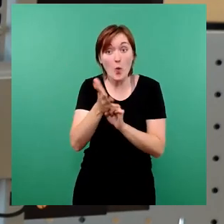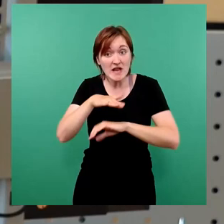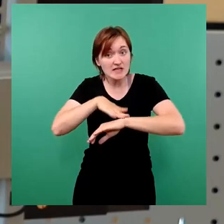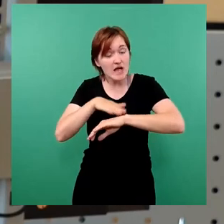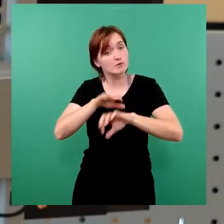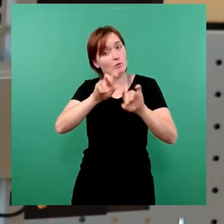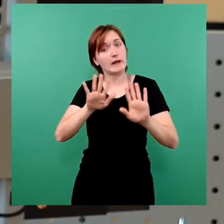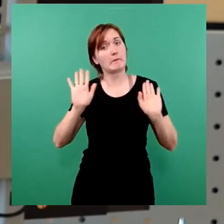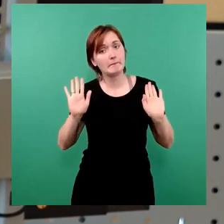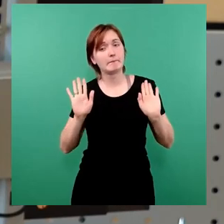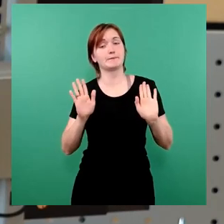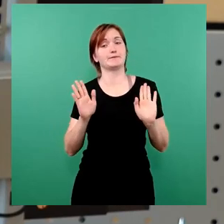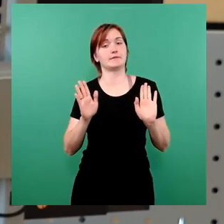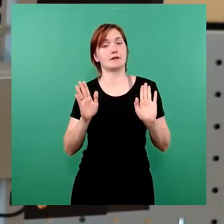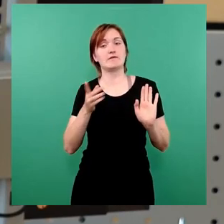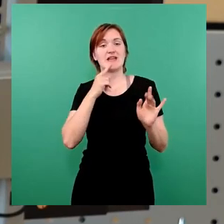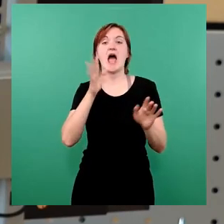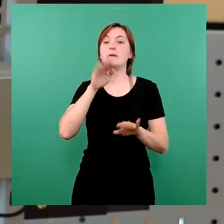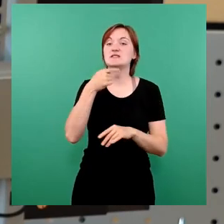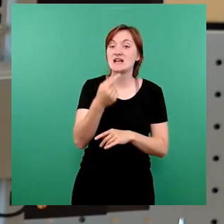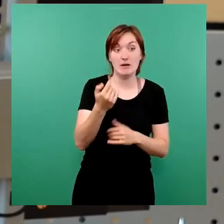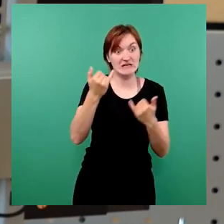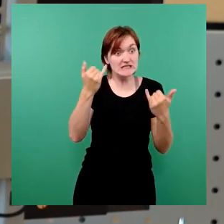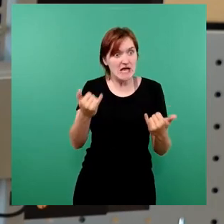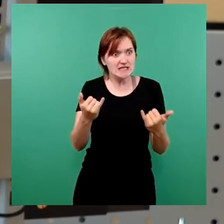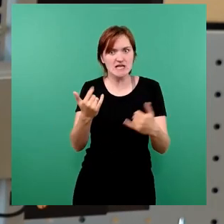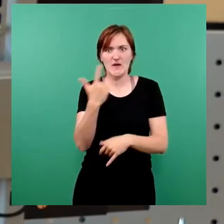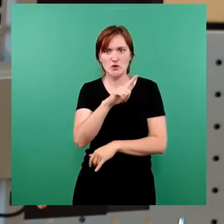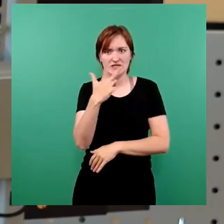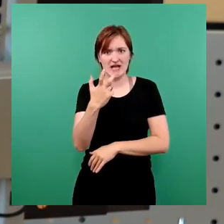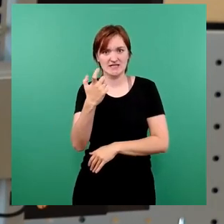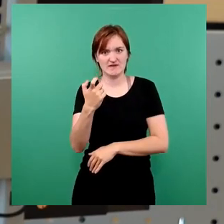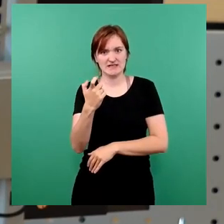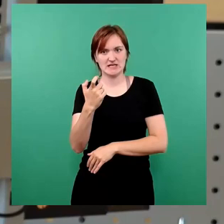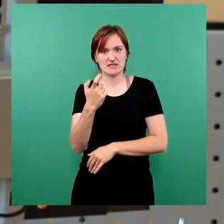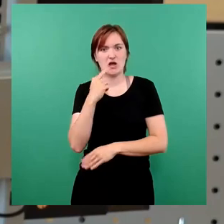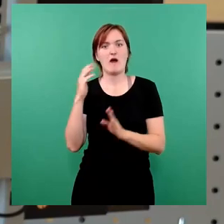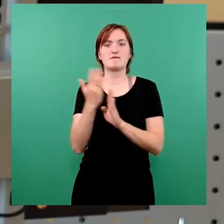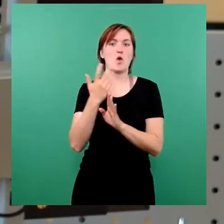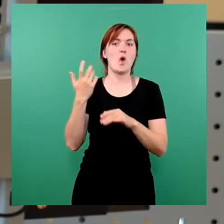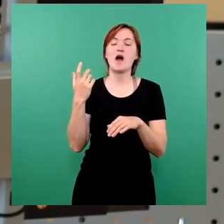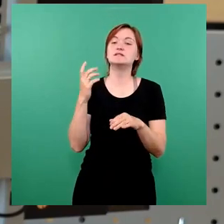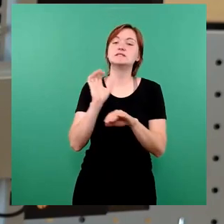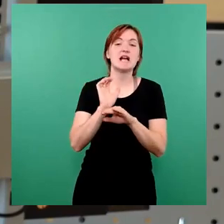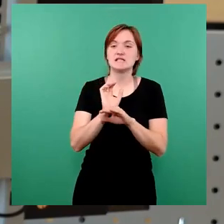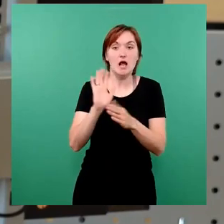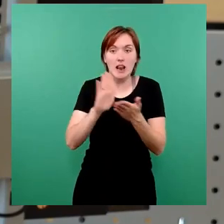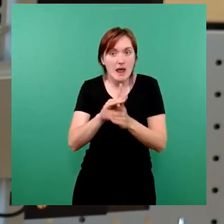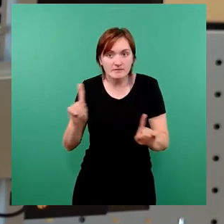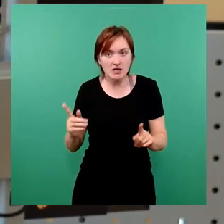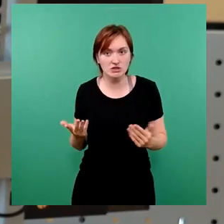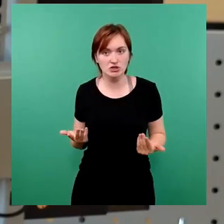okay. Aber ich finde, hat es mit der Vorkasse nicht funktioniert. Also das fand ich dann